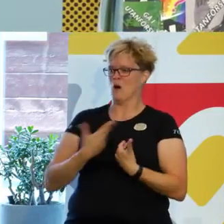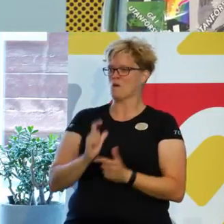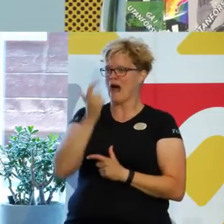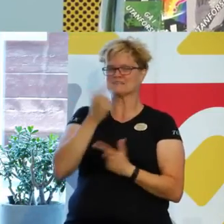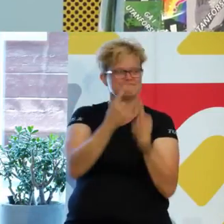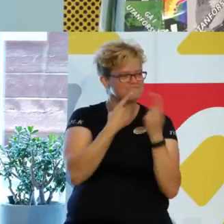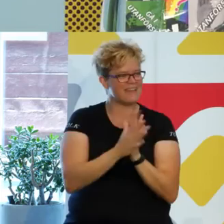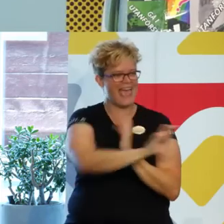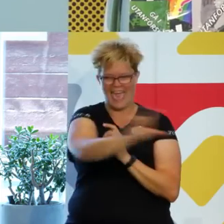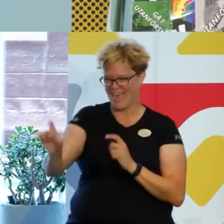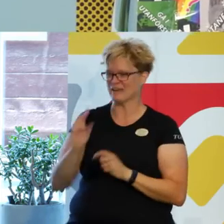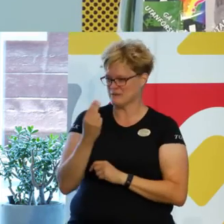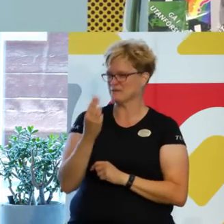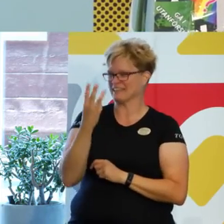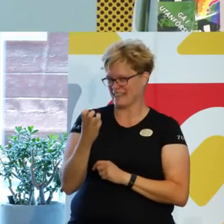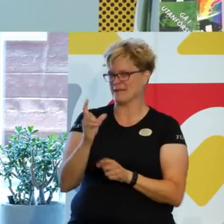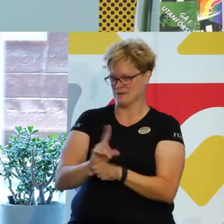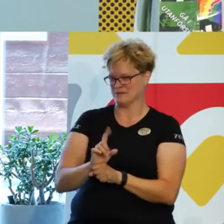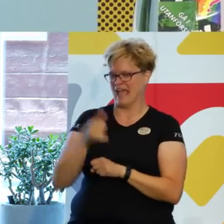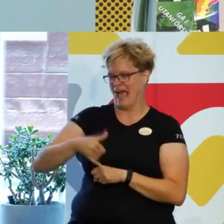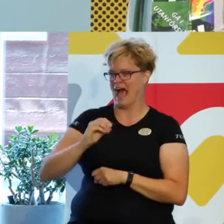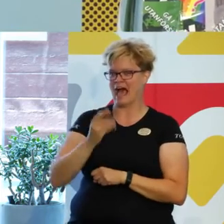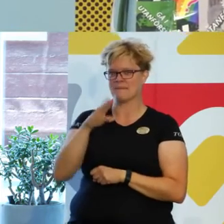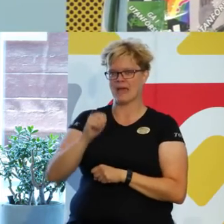prata med er i 30 minuter här på Almedalen.